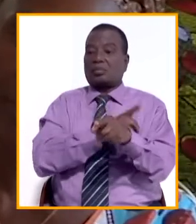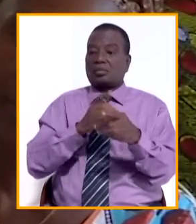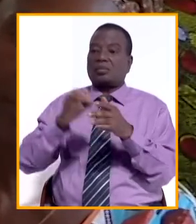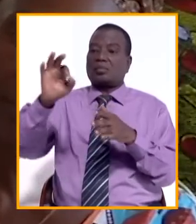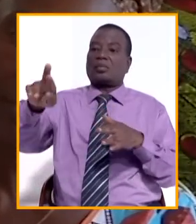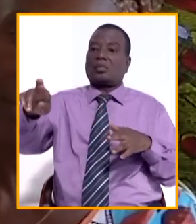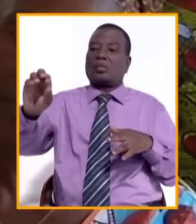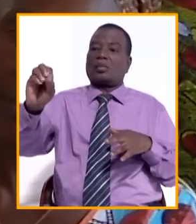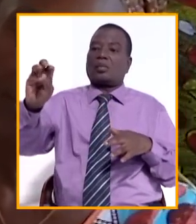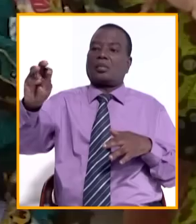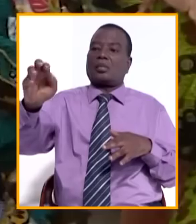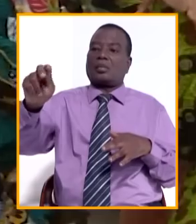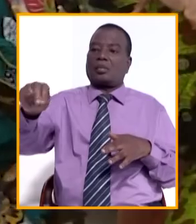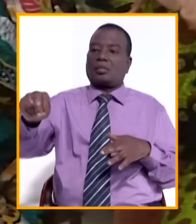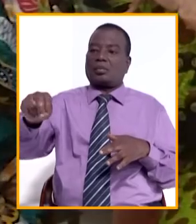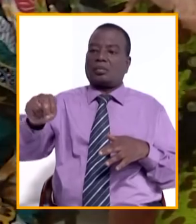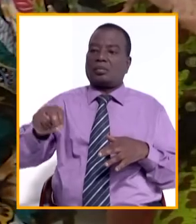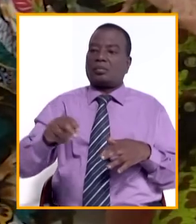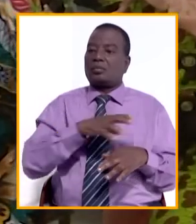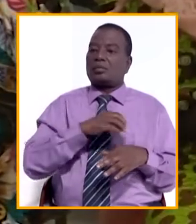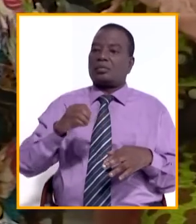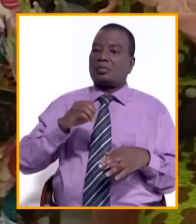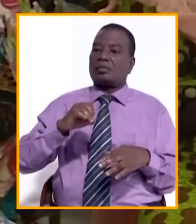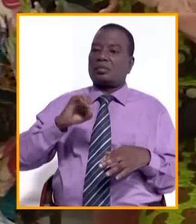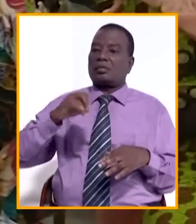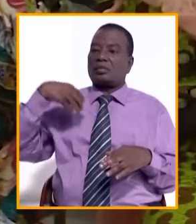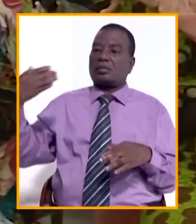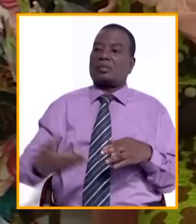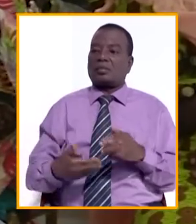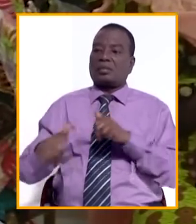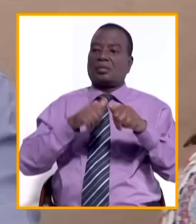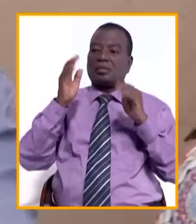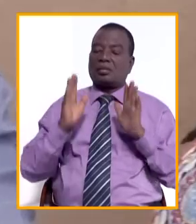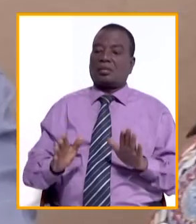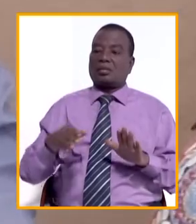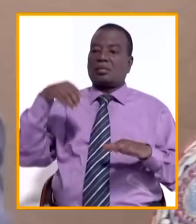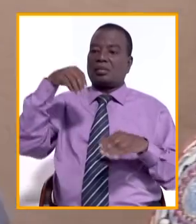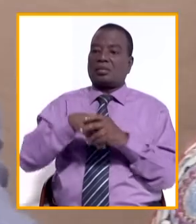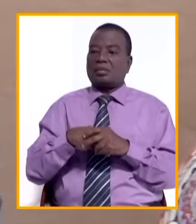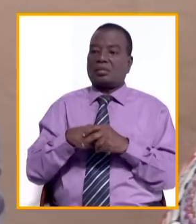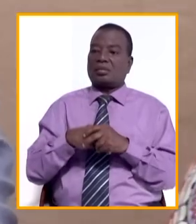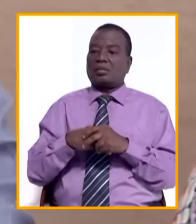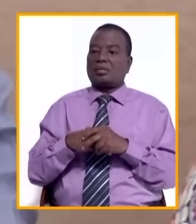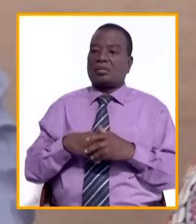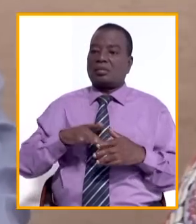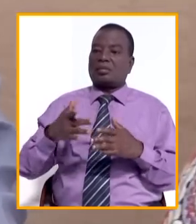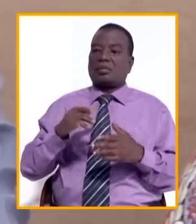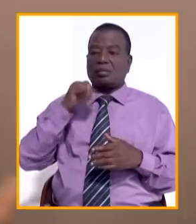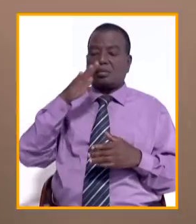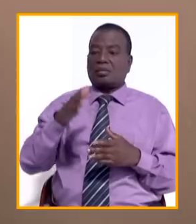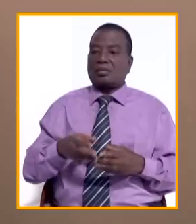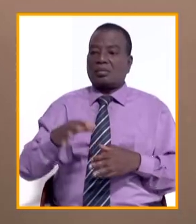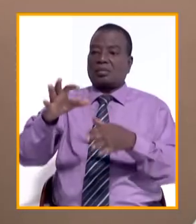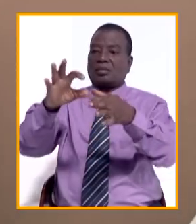Saluant le dynamisme des femmes, Kinapara Koulibaly invite les acteurs impliqués dans la promotion des femmes à s